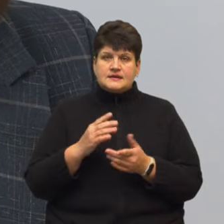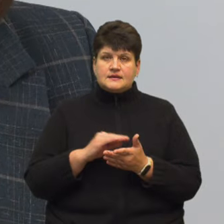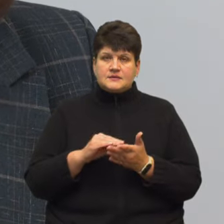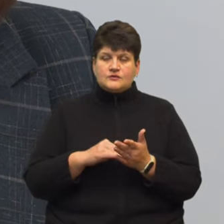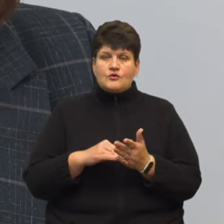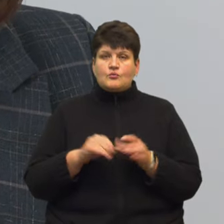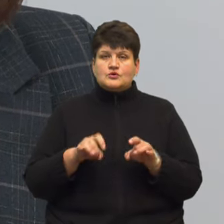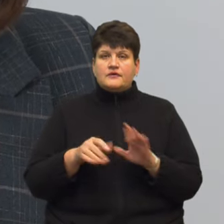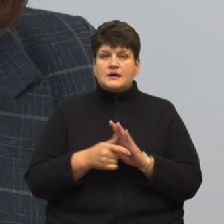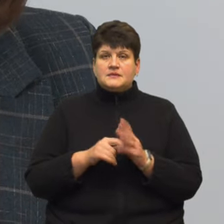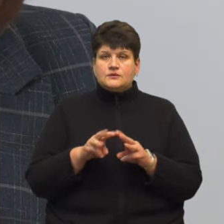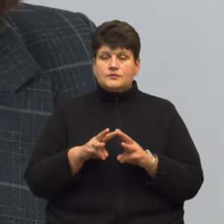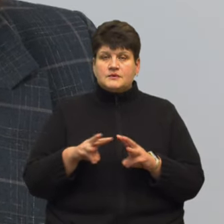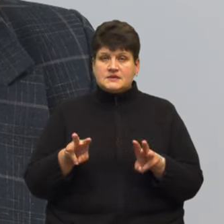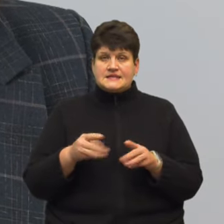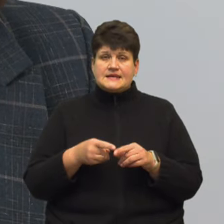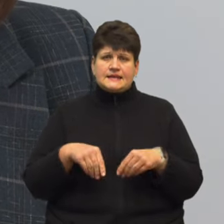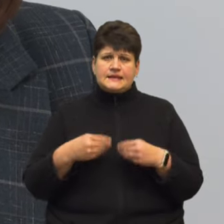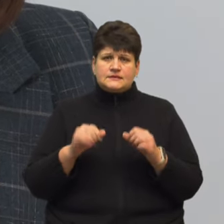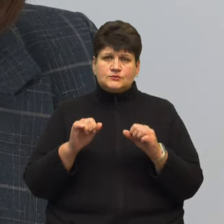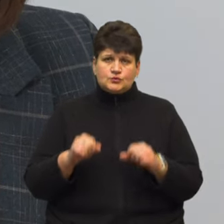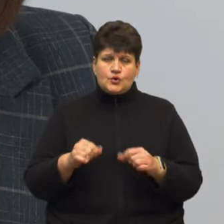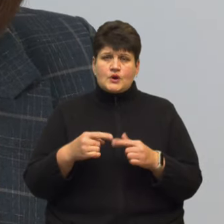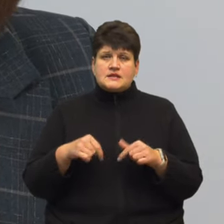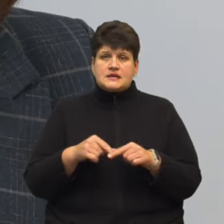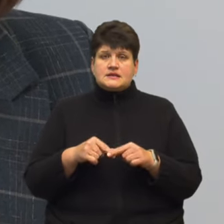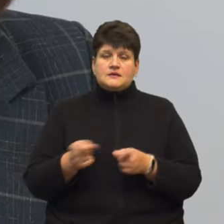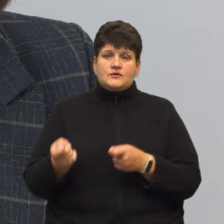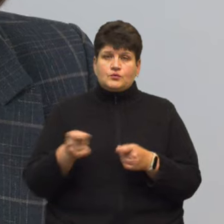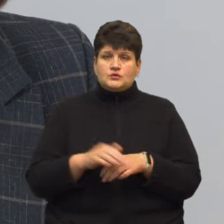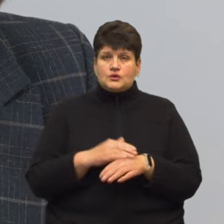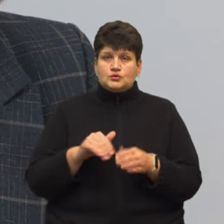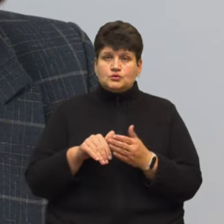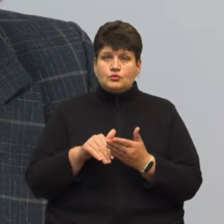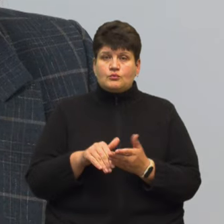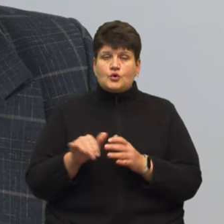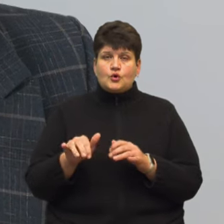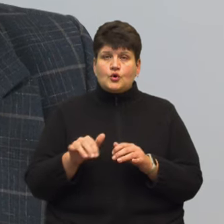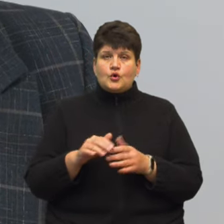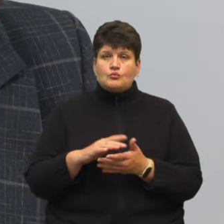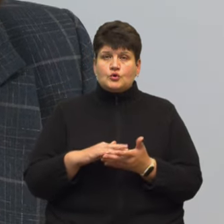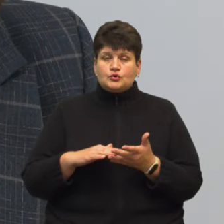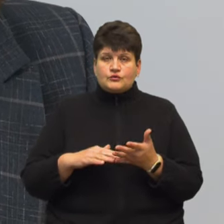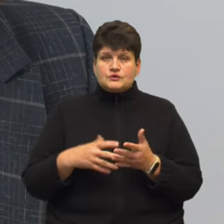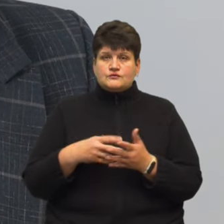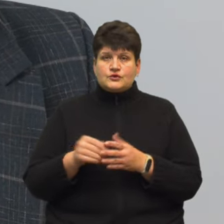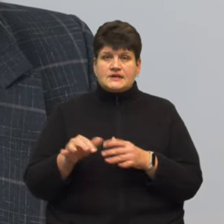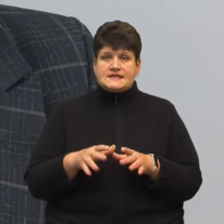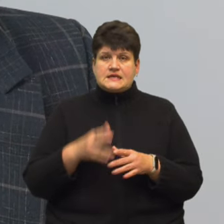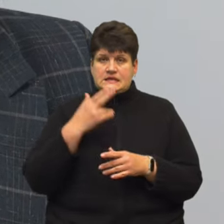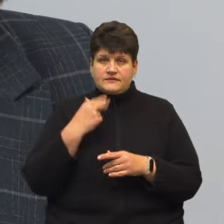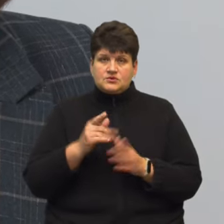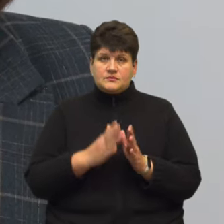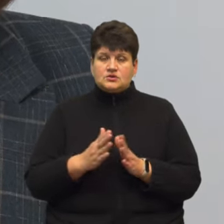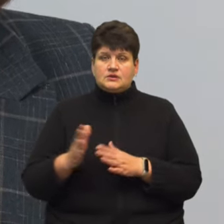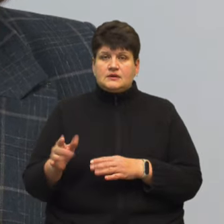Це десь змогу організаціям, які завозять гуманітарну допомогу, продовжувати свою діяльність за звичним режимом, тобто тим